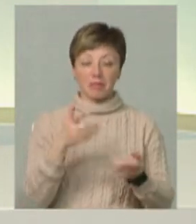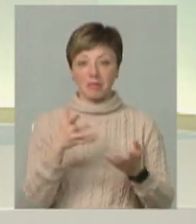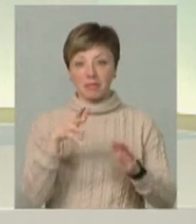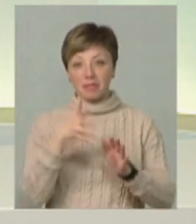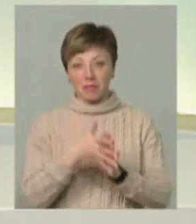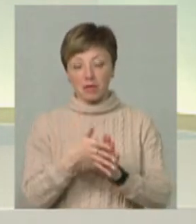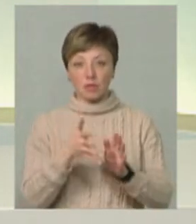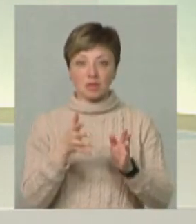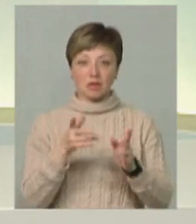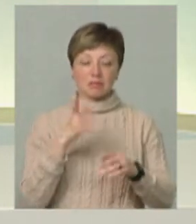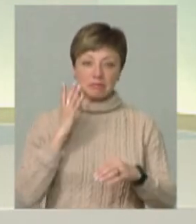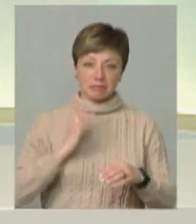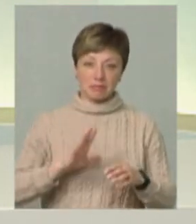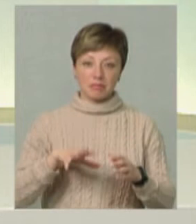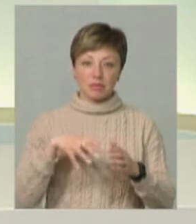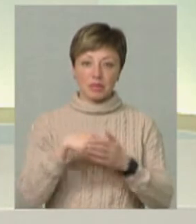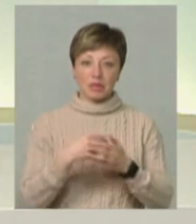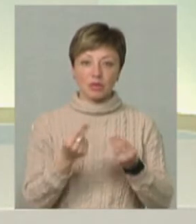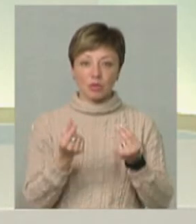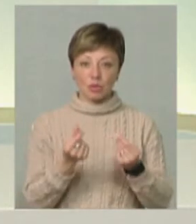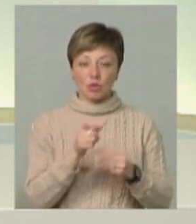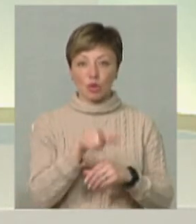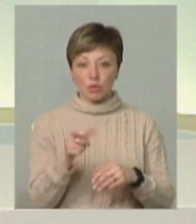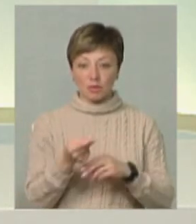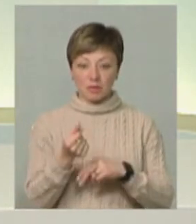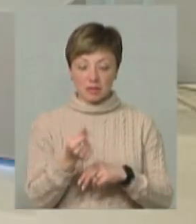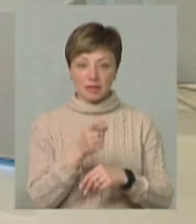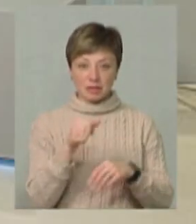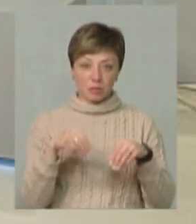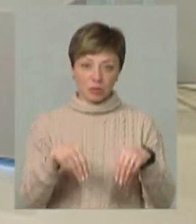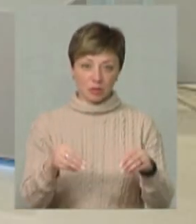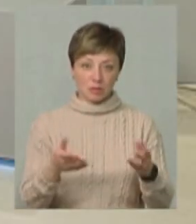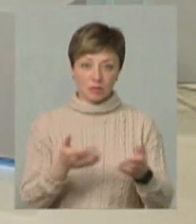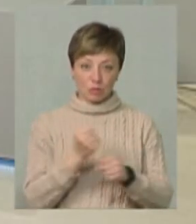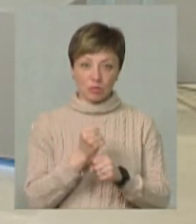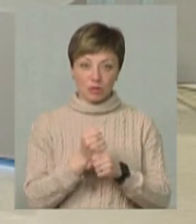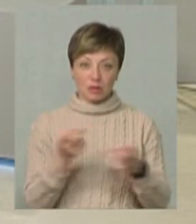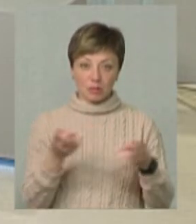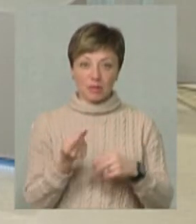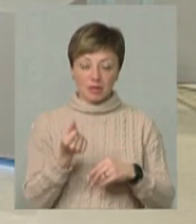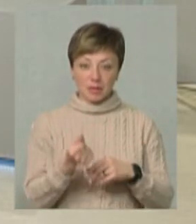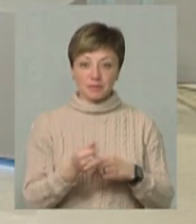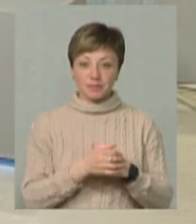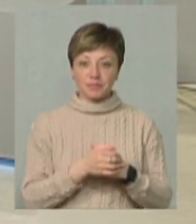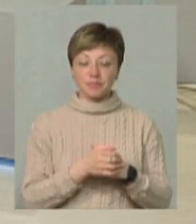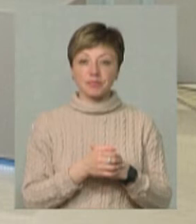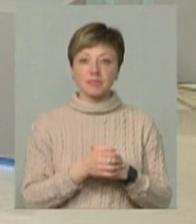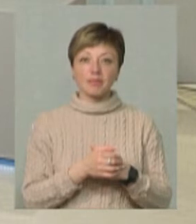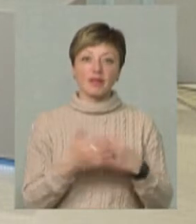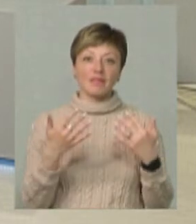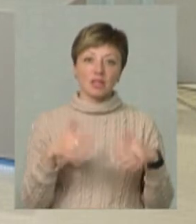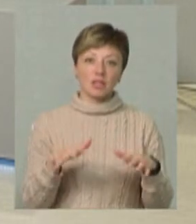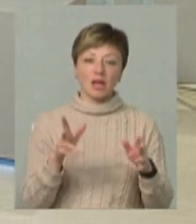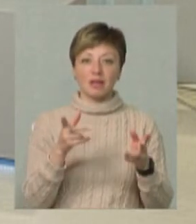Не прийнявся, знову ти мусиш платити гроші людям, бо це ж даром. Людина на роботі треба платити, так? Знову витрачаєш якісь там